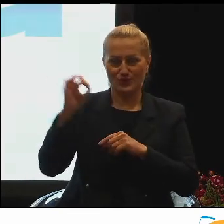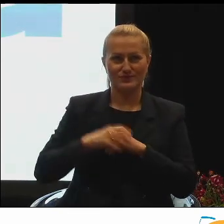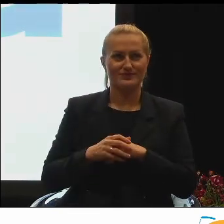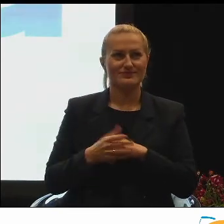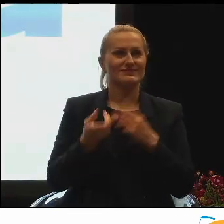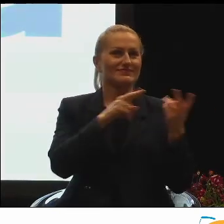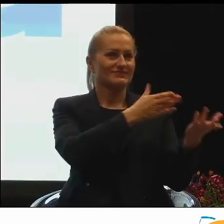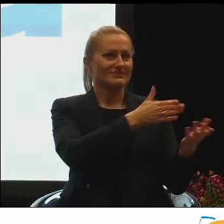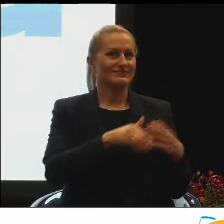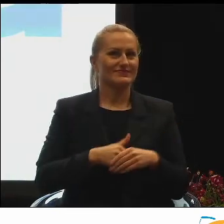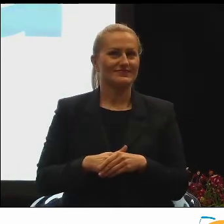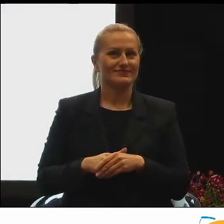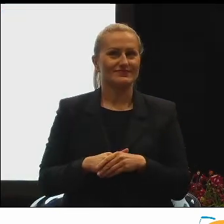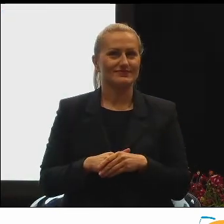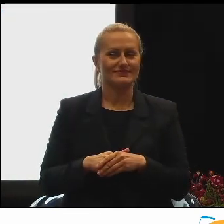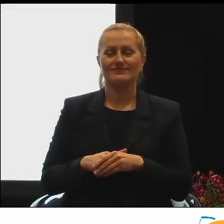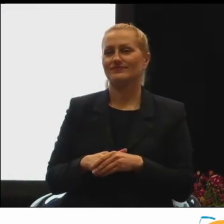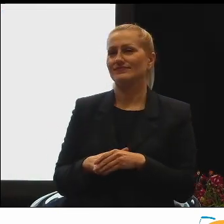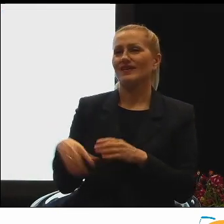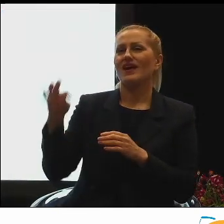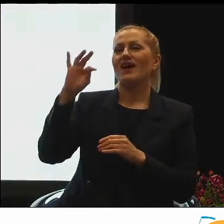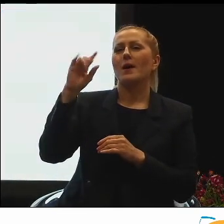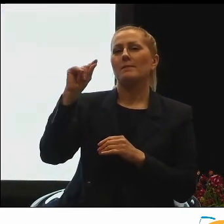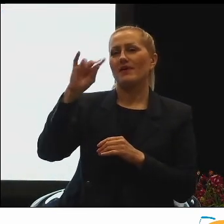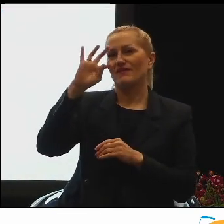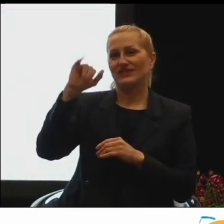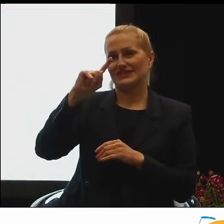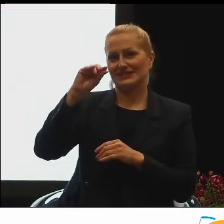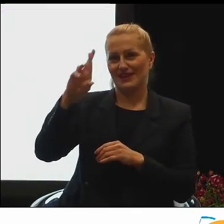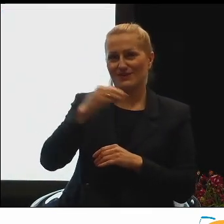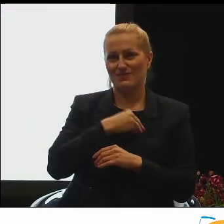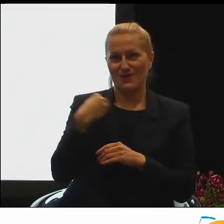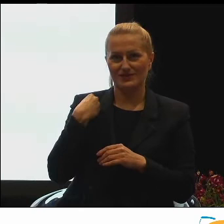Marzena. Pfizer Polska.